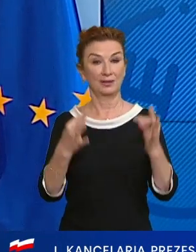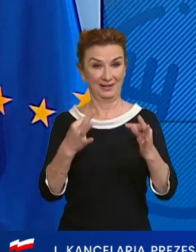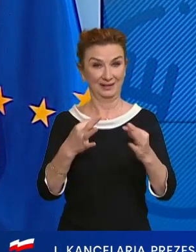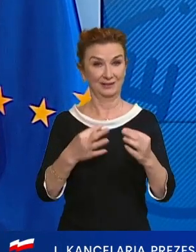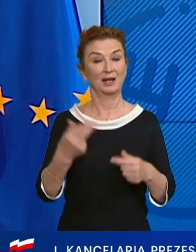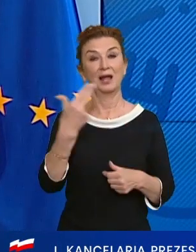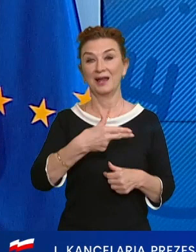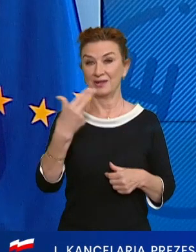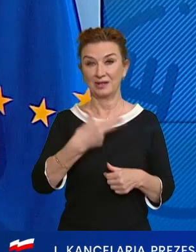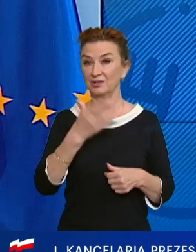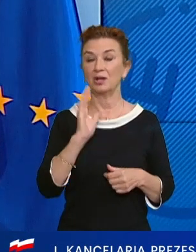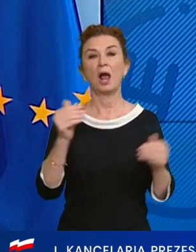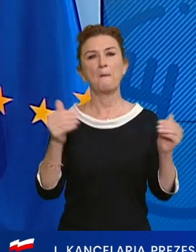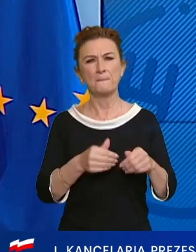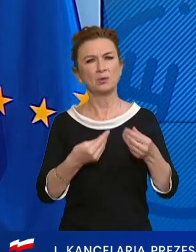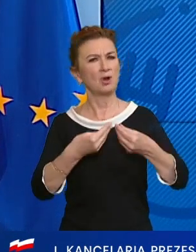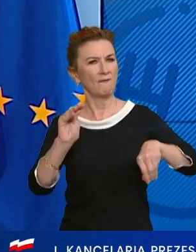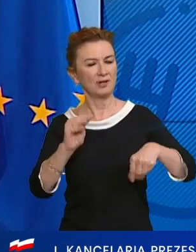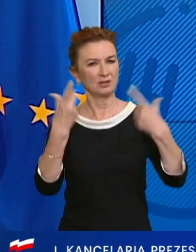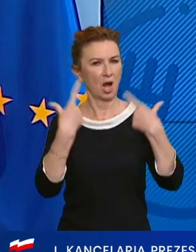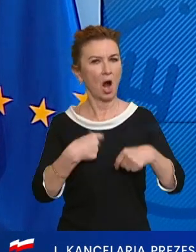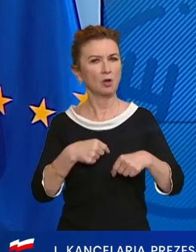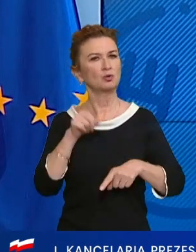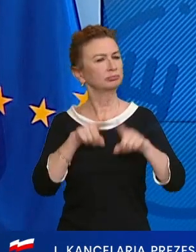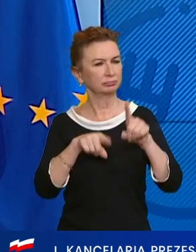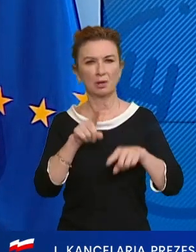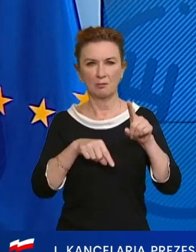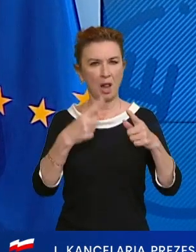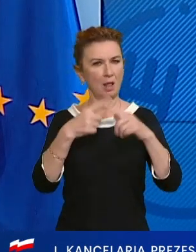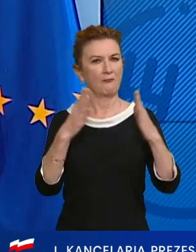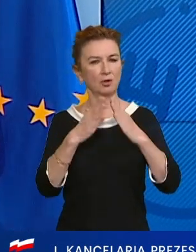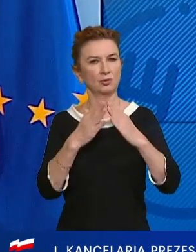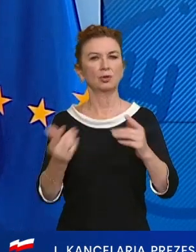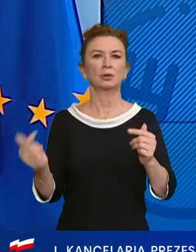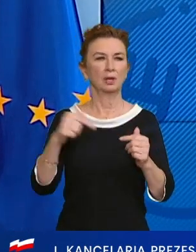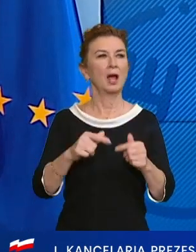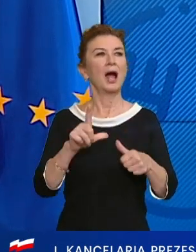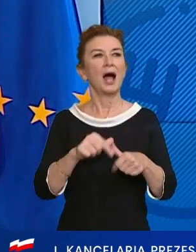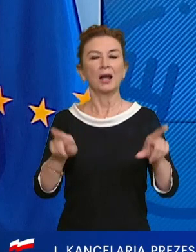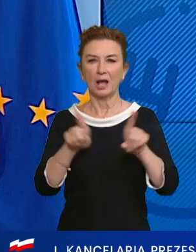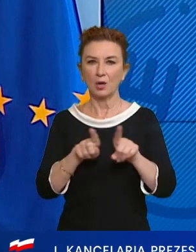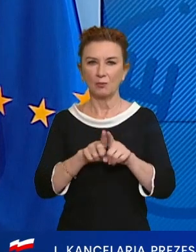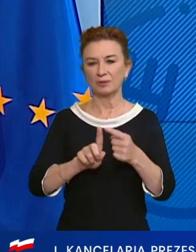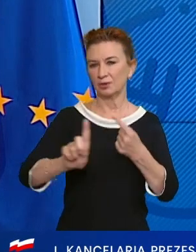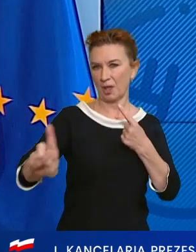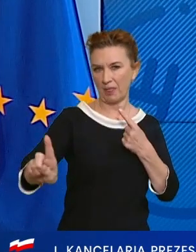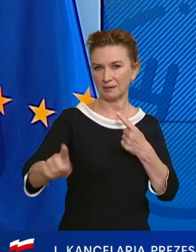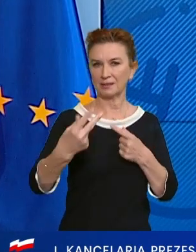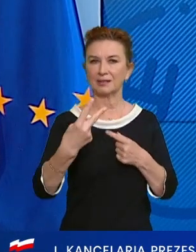obowiązywały limity wiernych w kościołach, ale również taka sama zasada i dystans